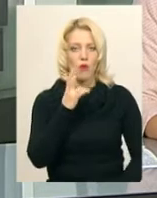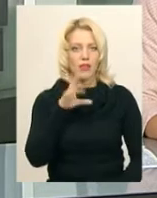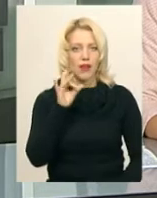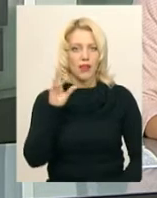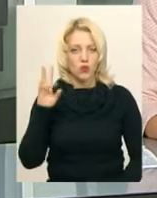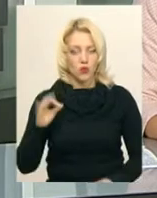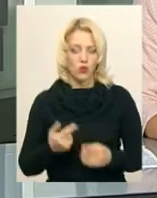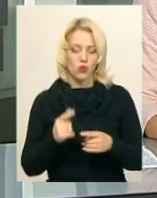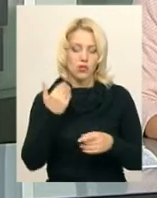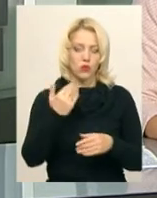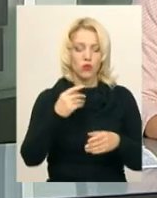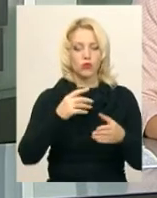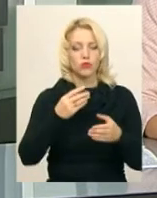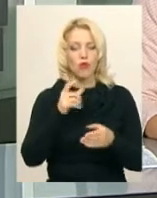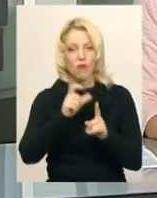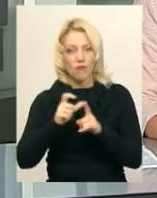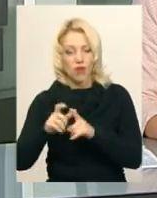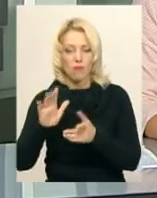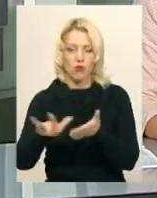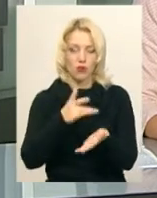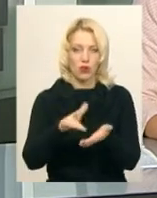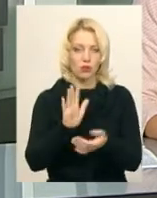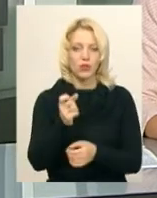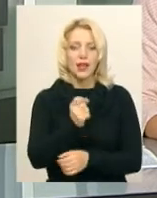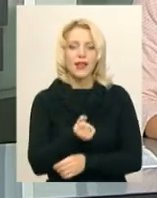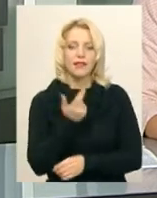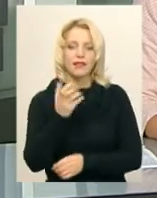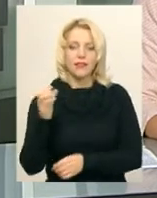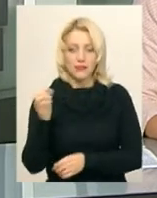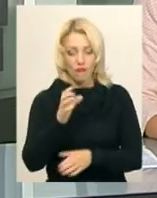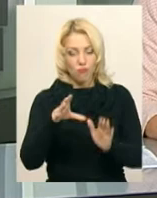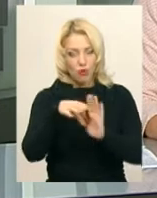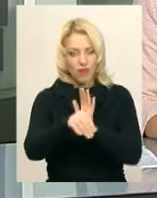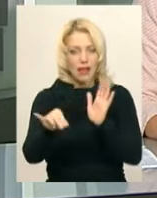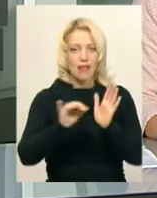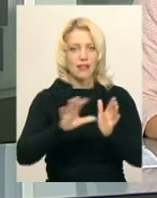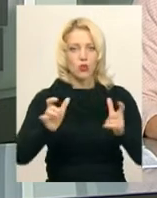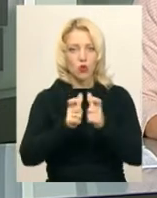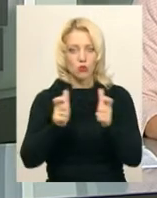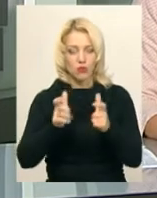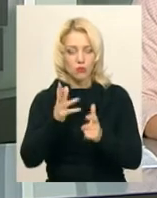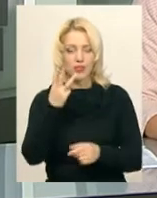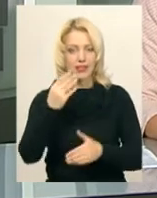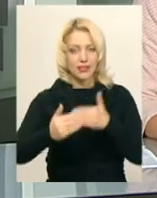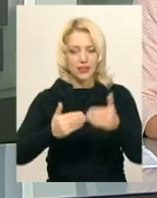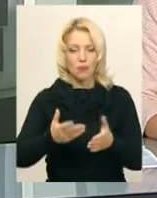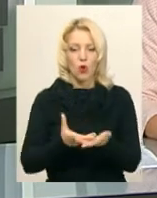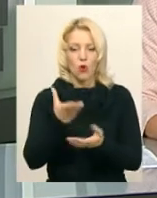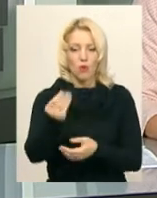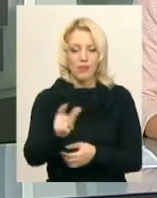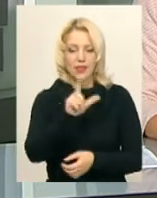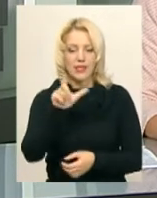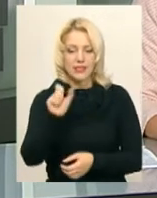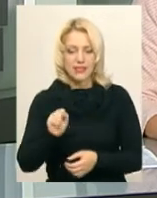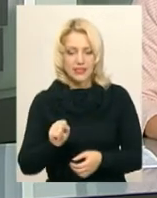За його словами, розрахунок займатиме кілька секунд. Впровадження електронного квитка відбудеться в три етапи. Оплата за проїзд